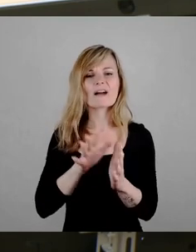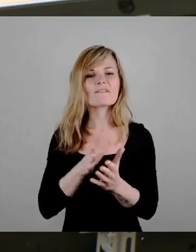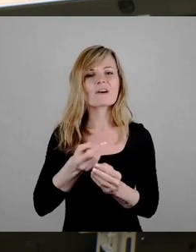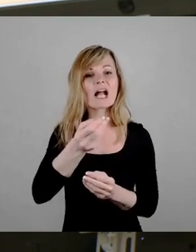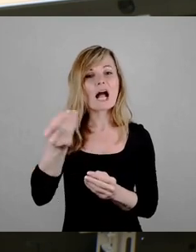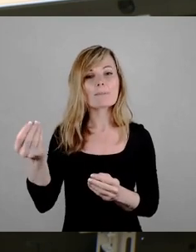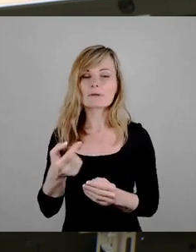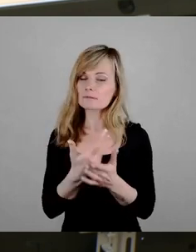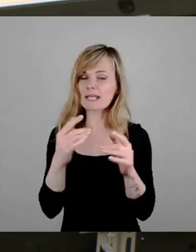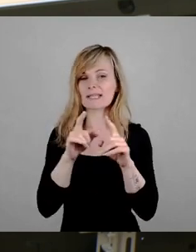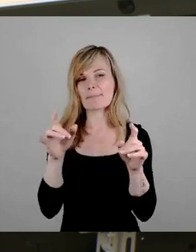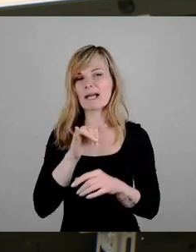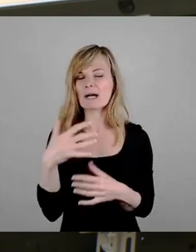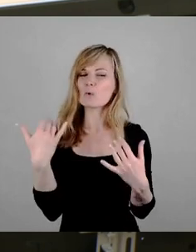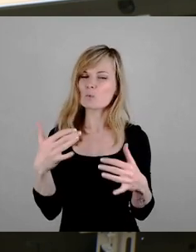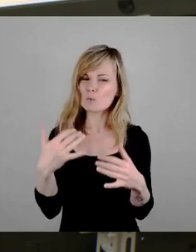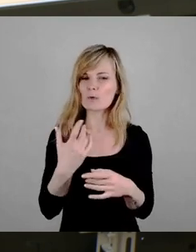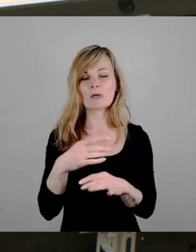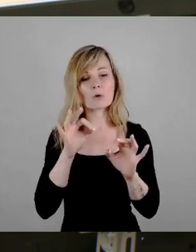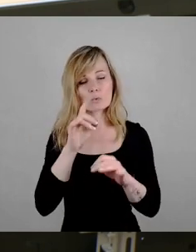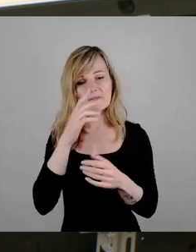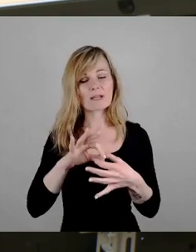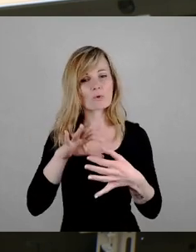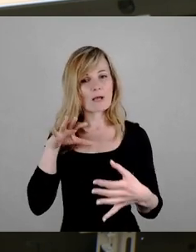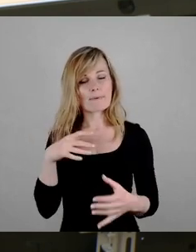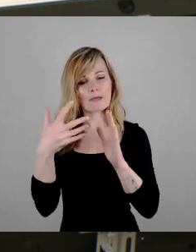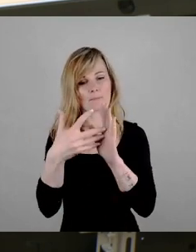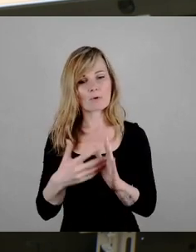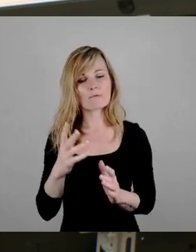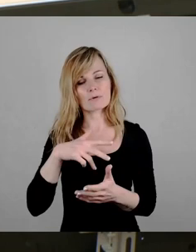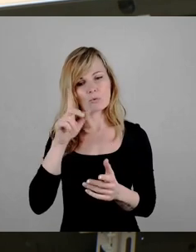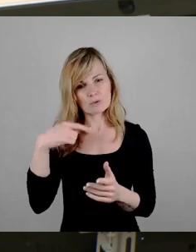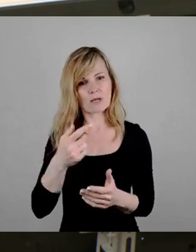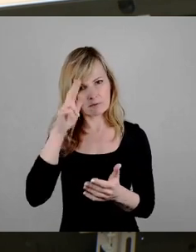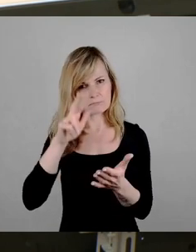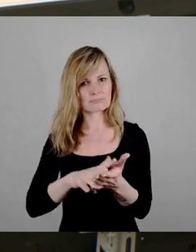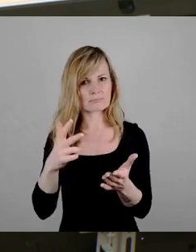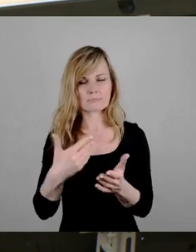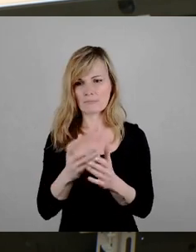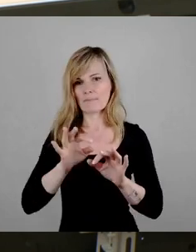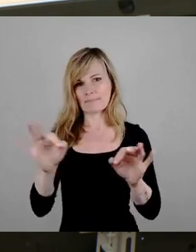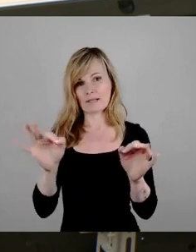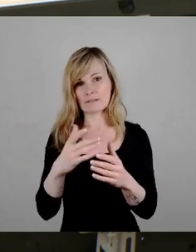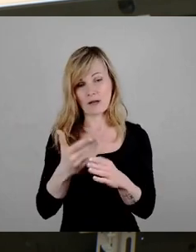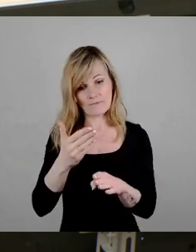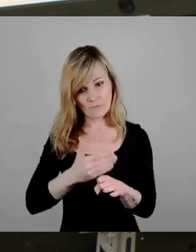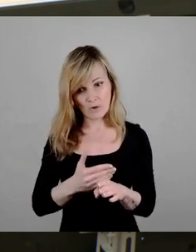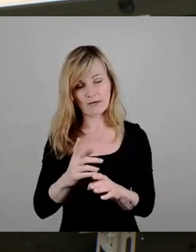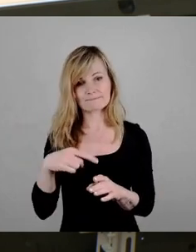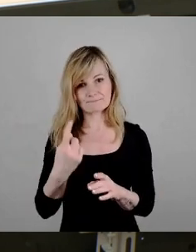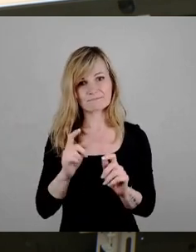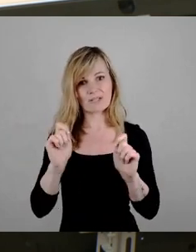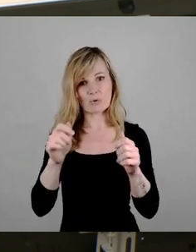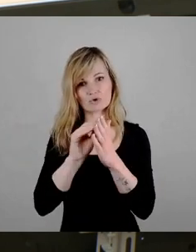hineinschaut und wenn man da von unabhängiger Stelle einen entsprechenden Bericht hat. Wäre besser gewesen, wir hätten es vor der nächsten Ausschreibung schon